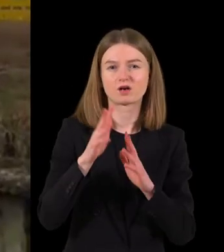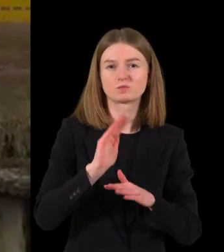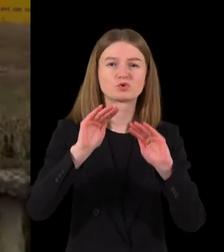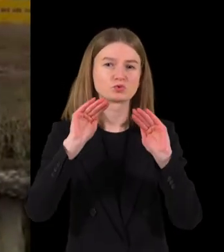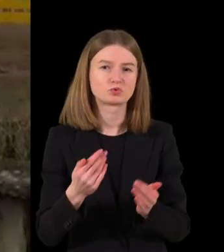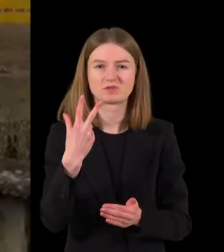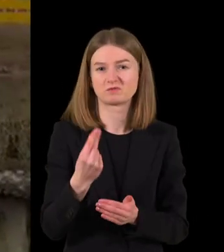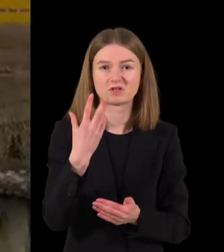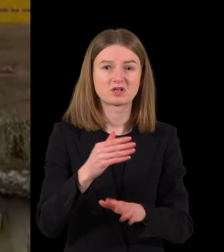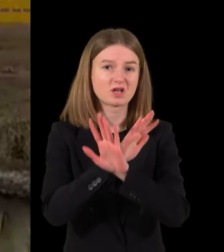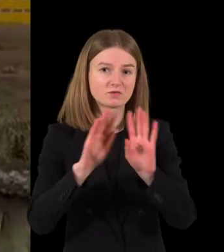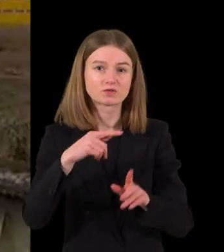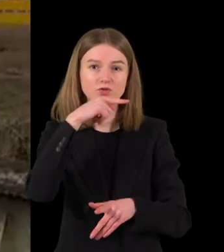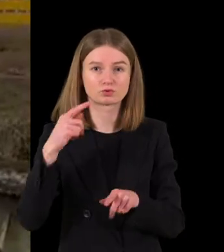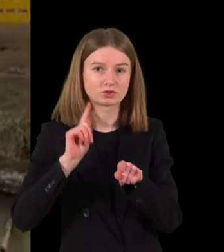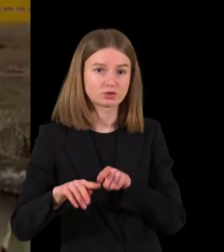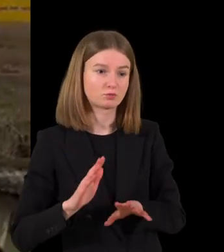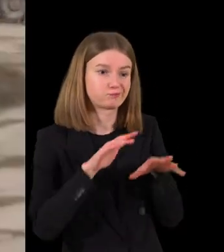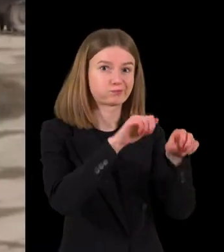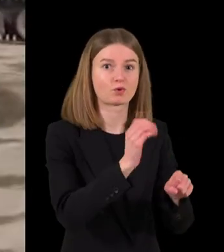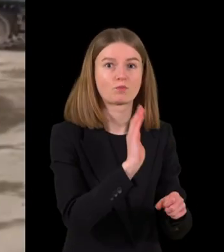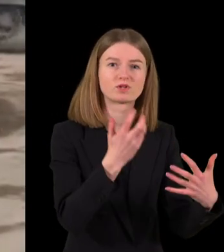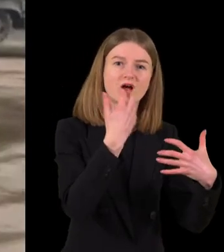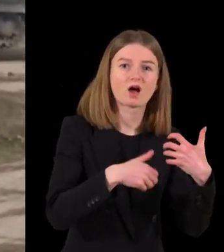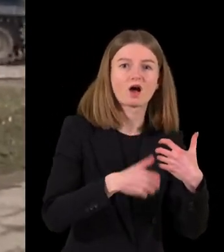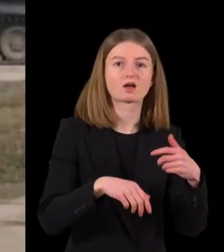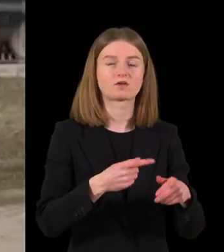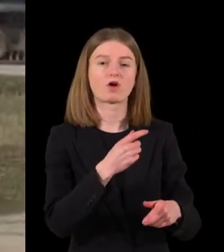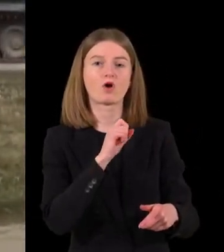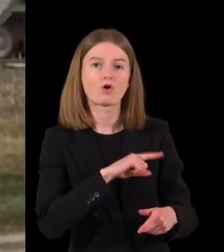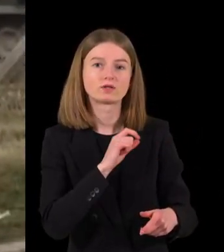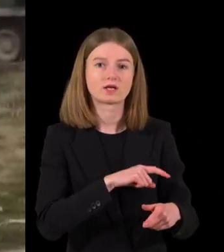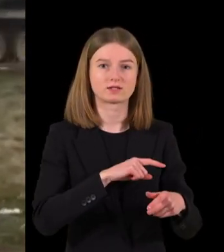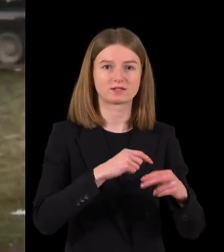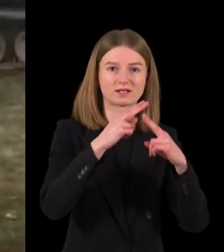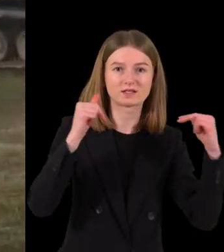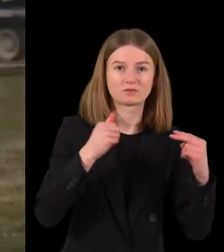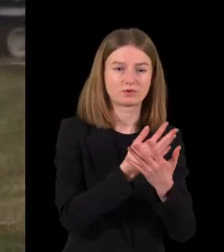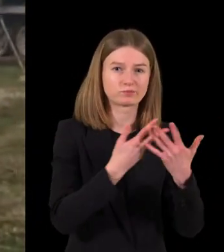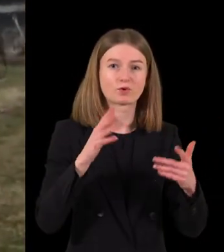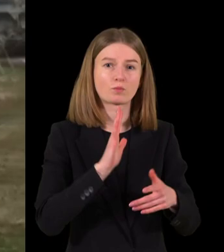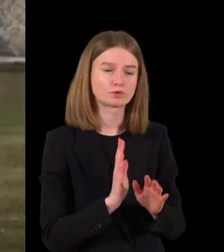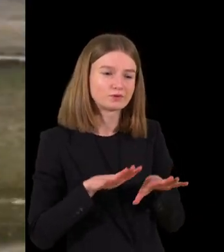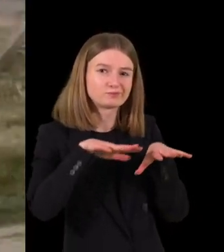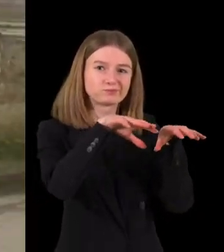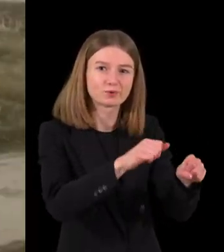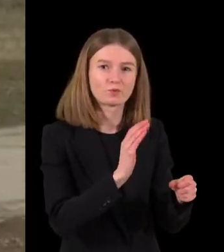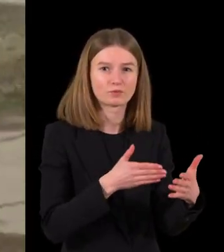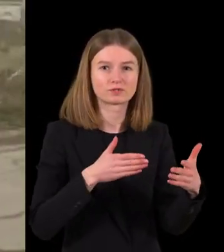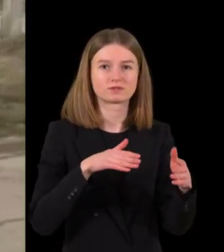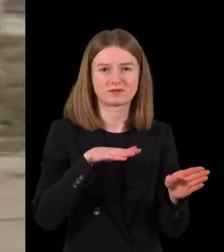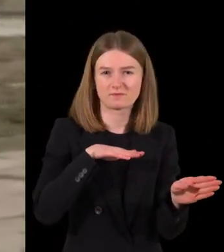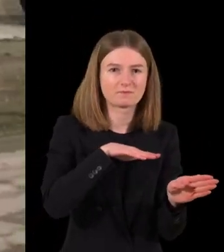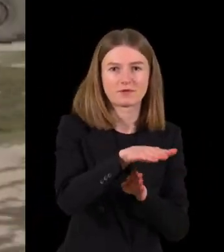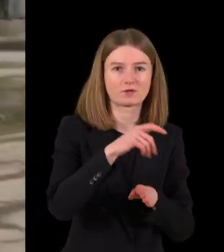kad Rusija ganėtinai nesunkiai užims harkyvą, Odesa, Dnipra, netgi Kyva, okupuos teritoriją iki Dnipro, o gal net visą